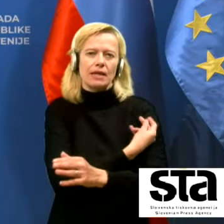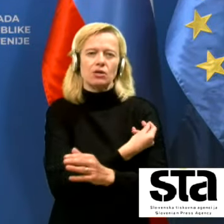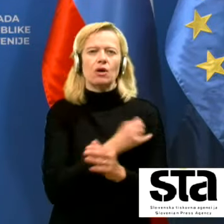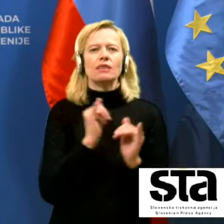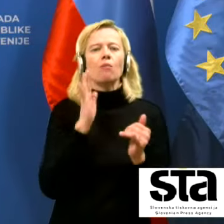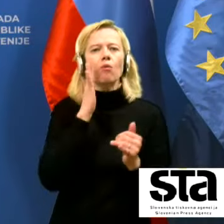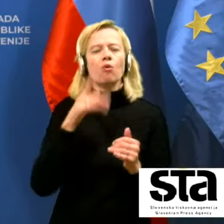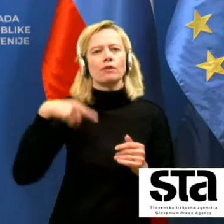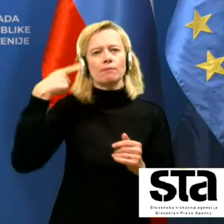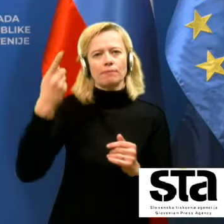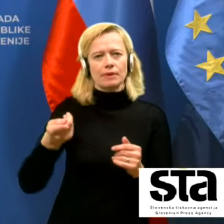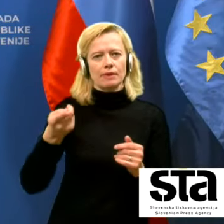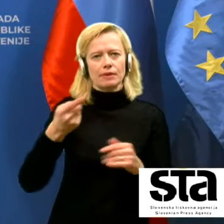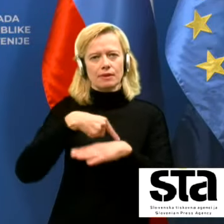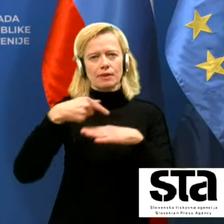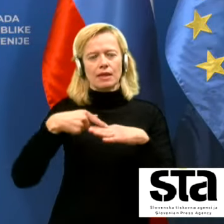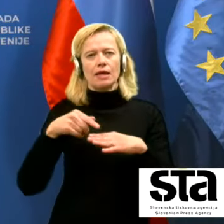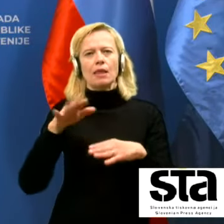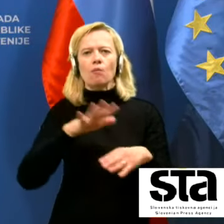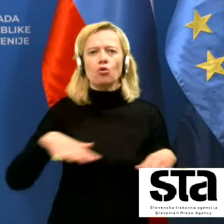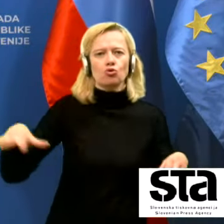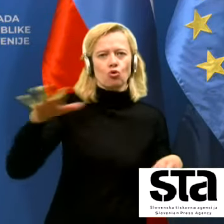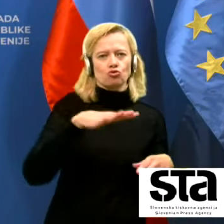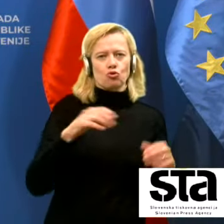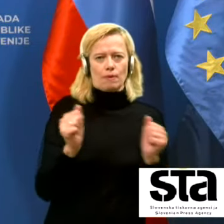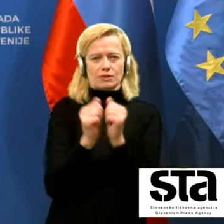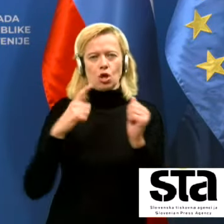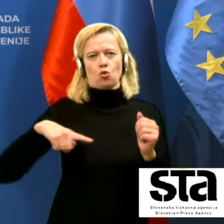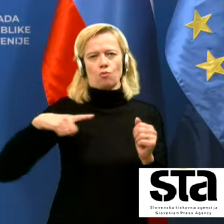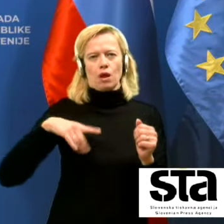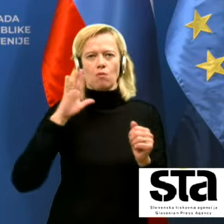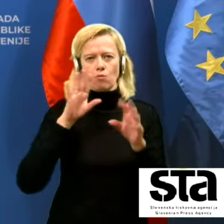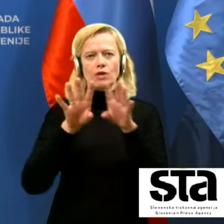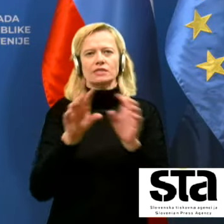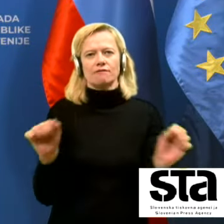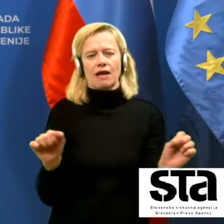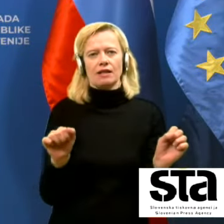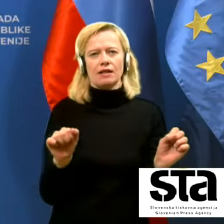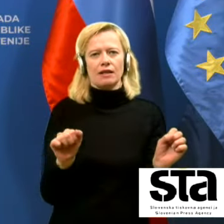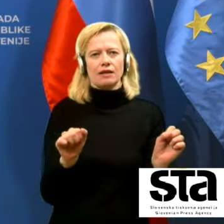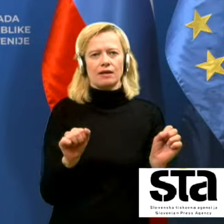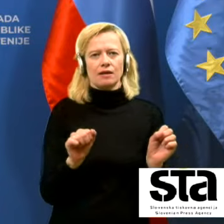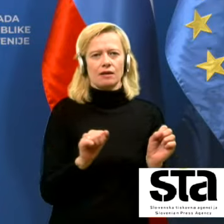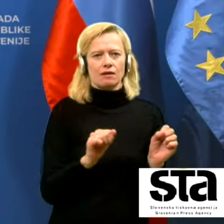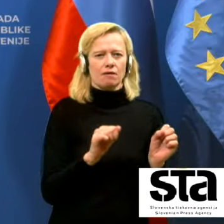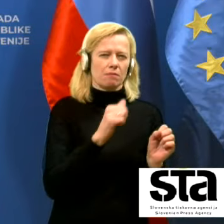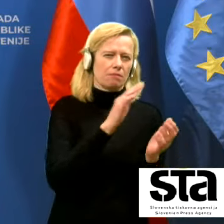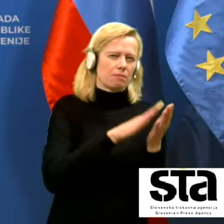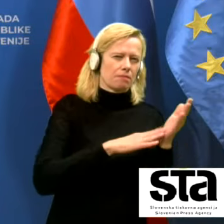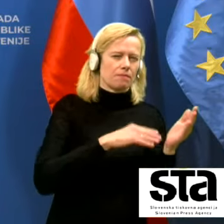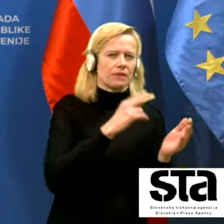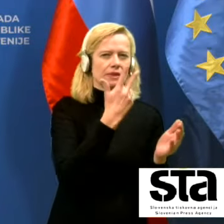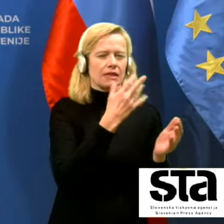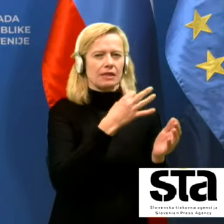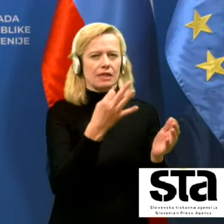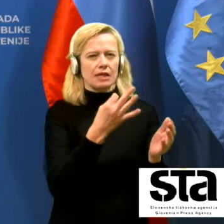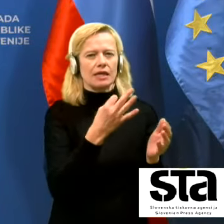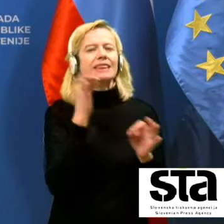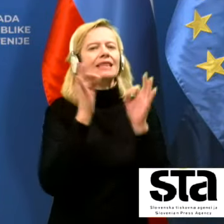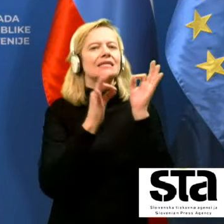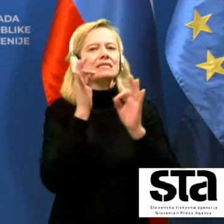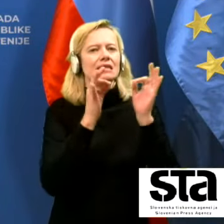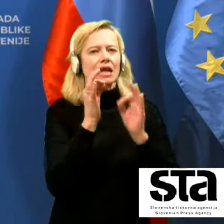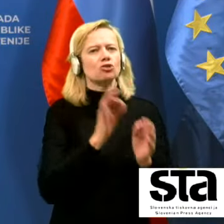predvsem na področju mesta Ljubljana izvedli v prvih 3-4 dneh testiranja preko dneva,